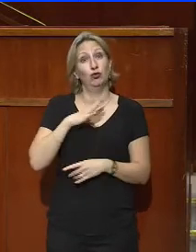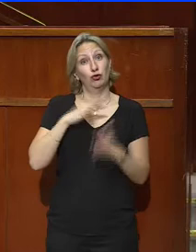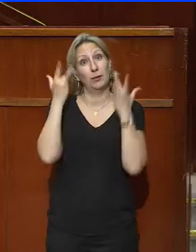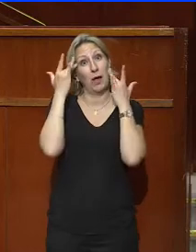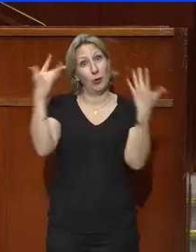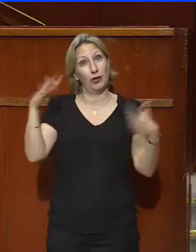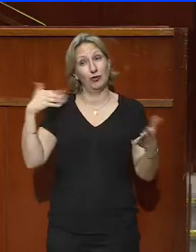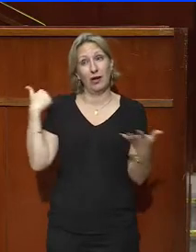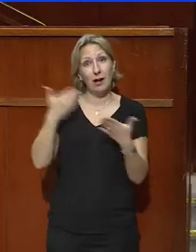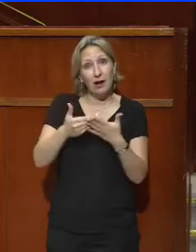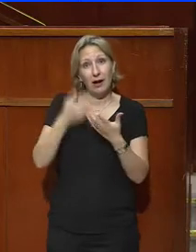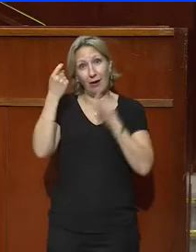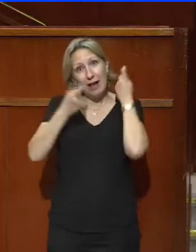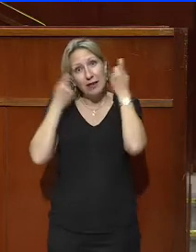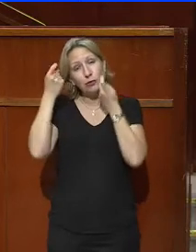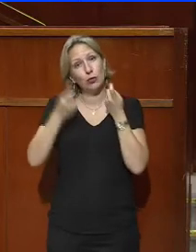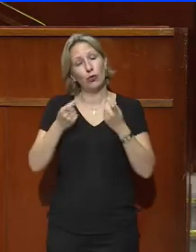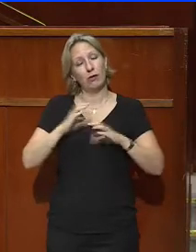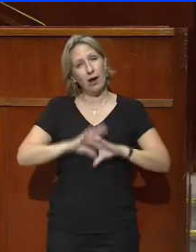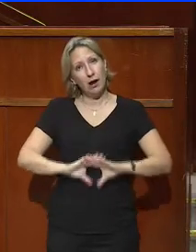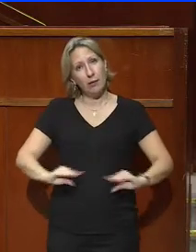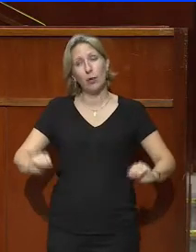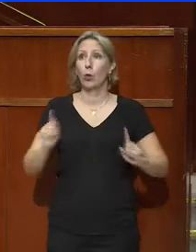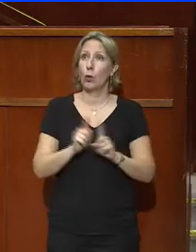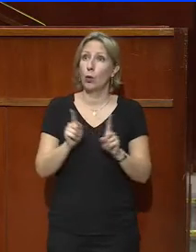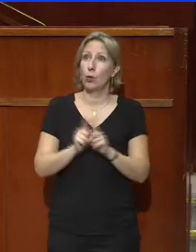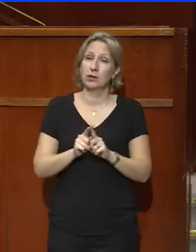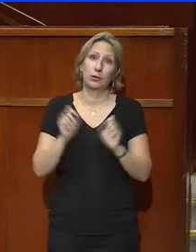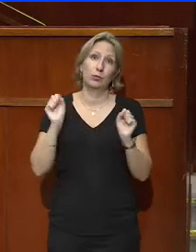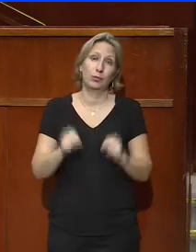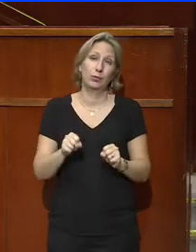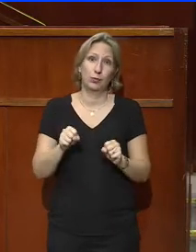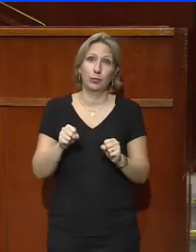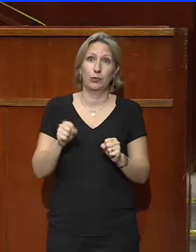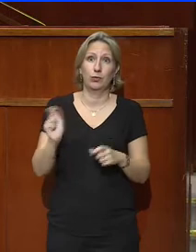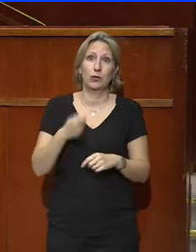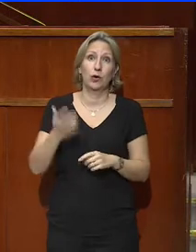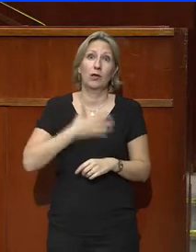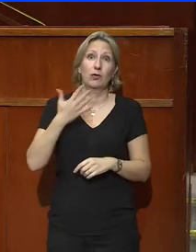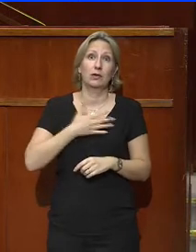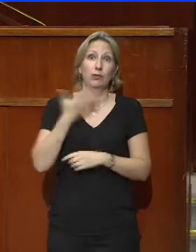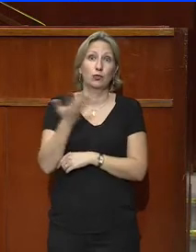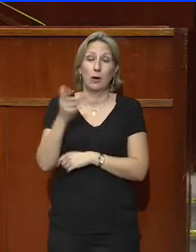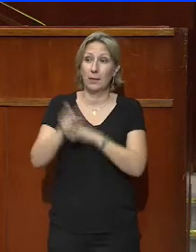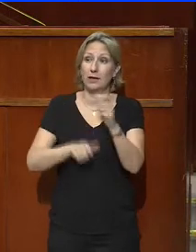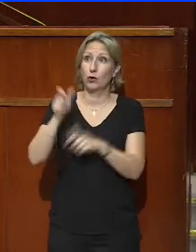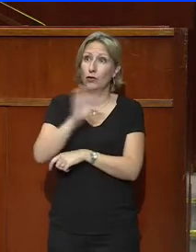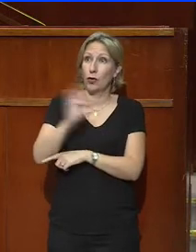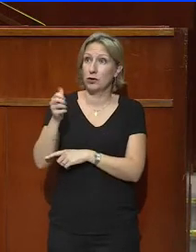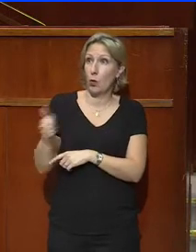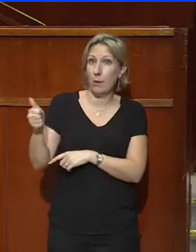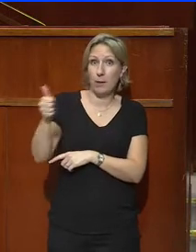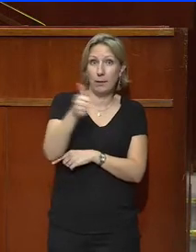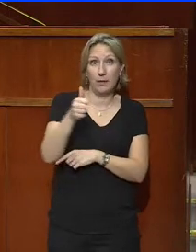la réflexion apaisée, et puis vous disposez de cet atout maître, les Français eux-mêmes, au